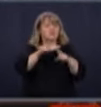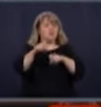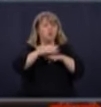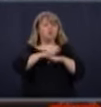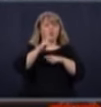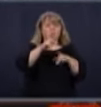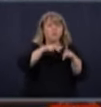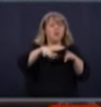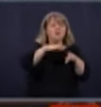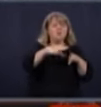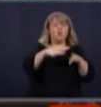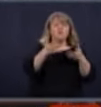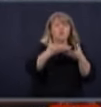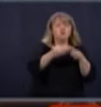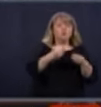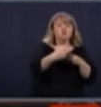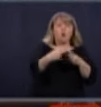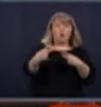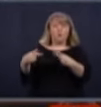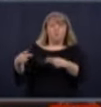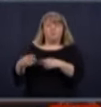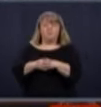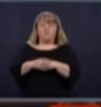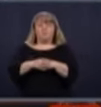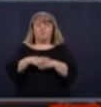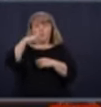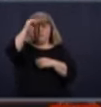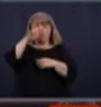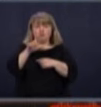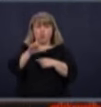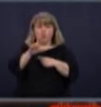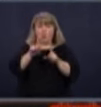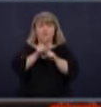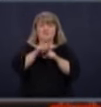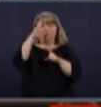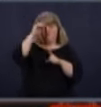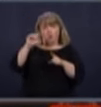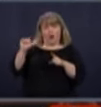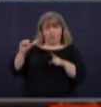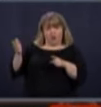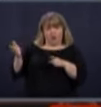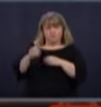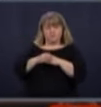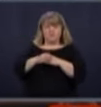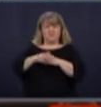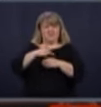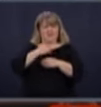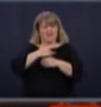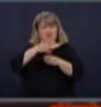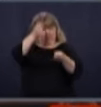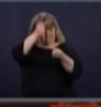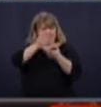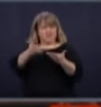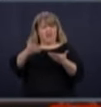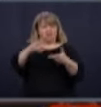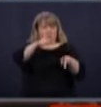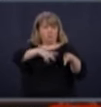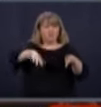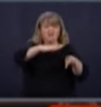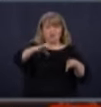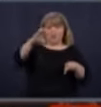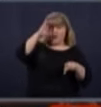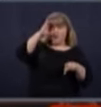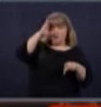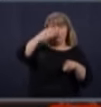Est-ce que votre message, autant M. Legault que M. Arruda, est-ce que votre message à la population passe mieux ou moins bien qu'au début de la crise? Est-ce que vous